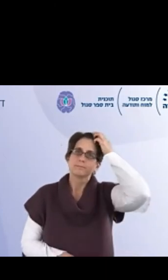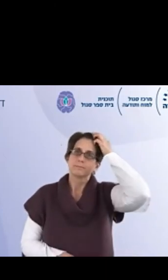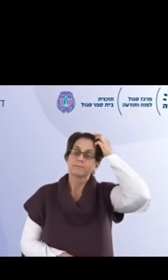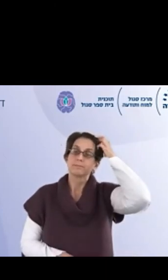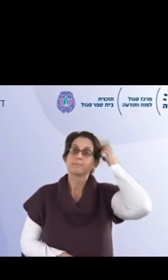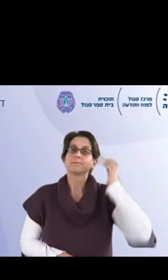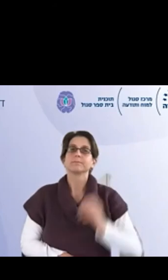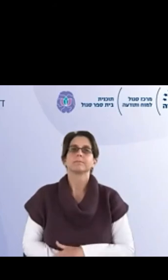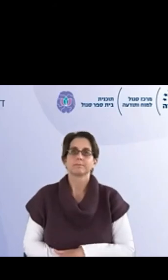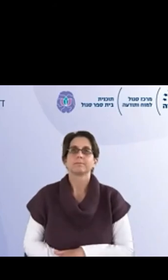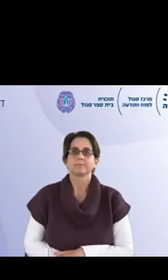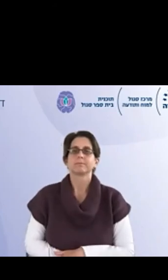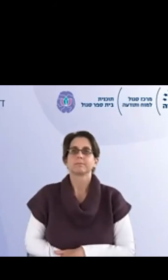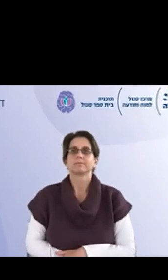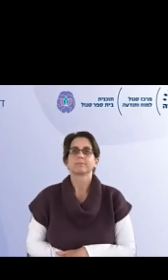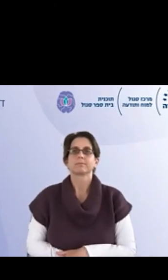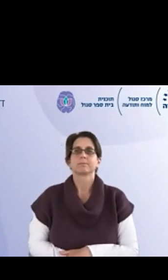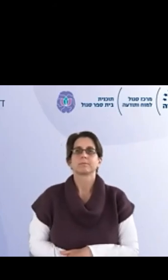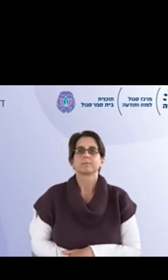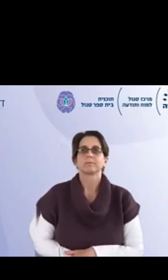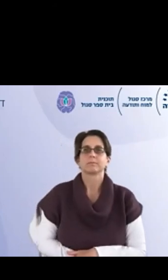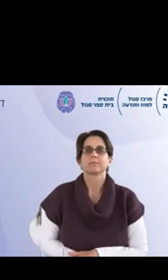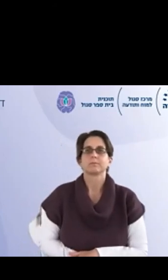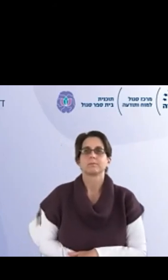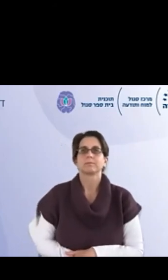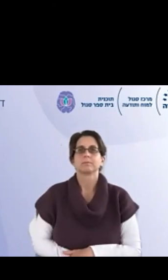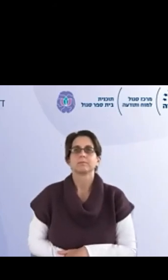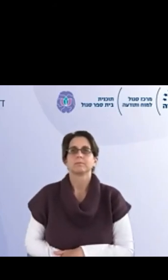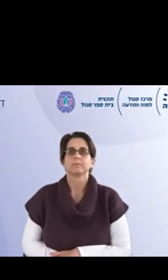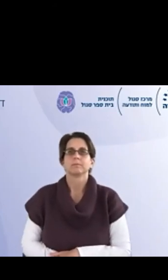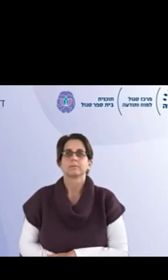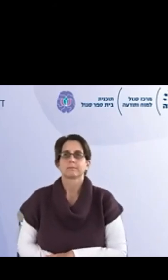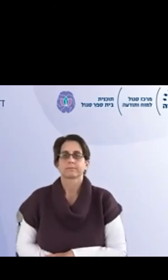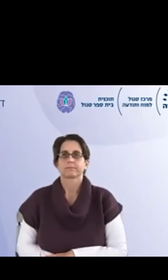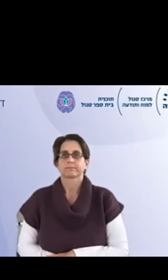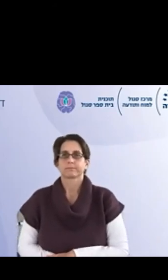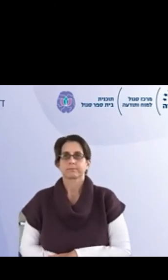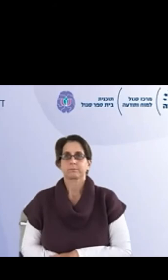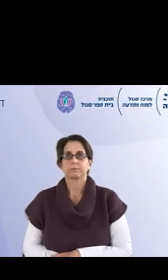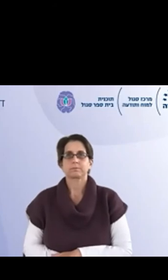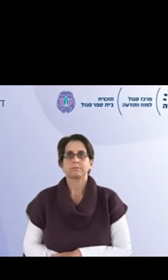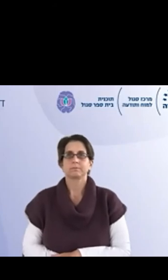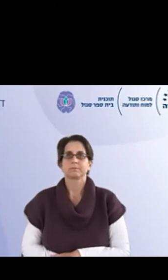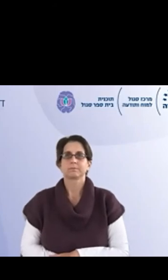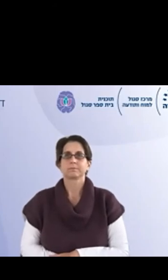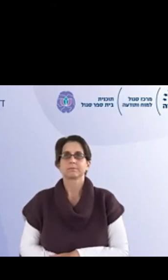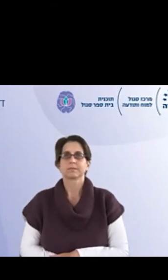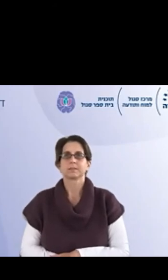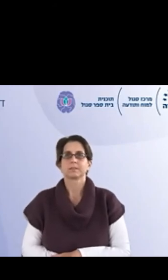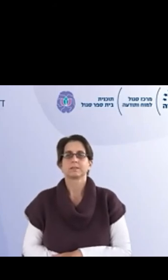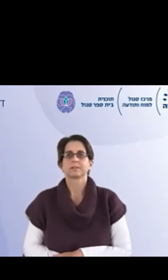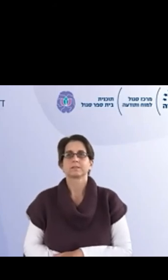בכל הקשור להתייחסות האישית והאינושית, למרות שאנחנו רצינו להיות שם. אנחנו